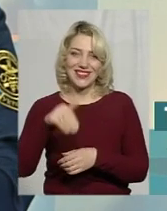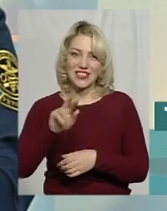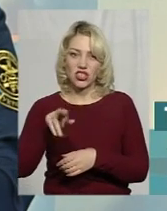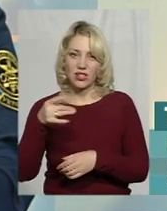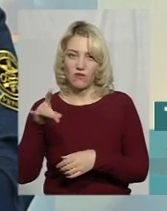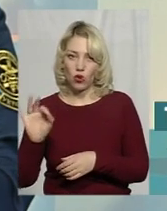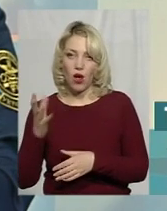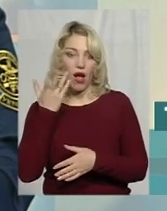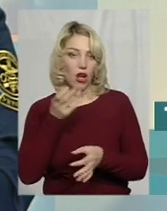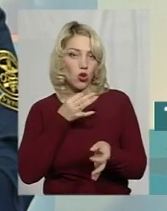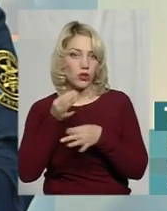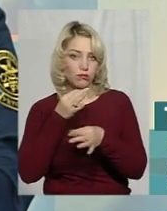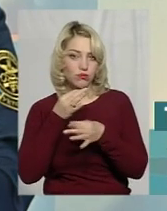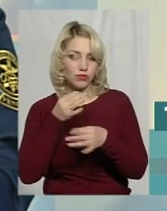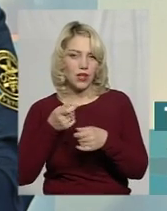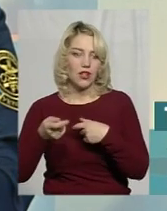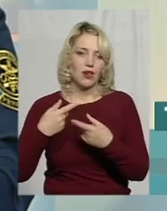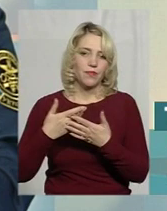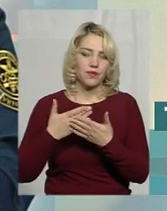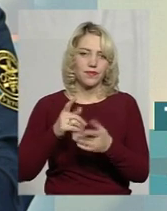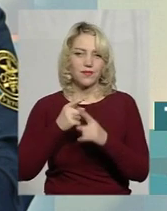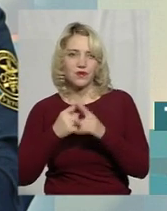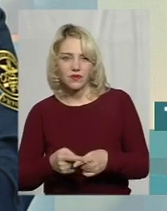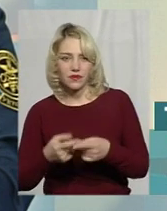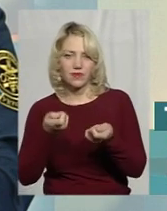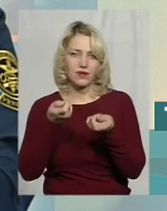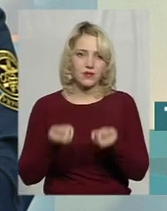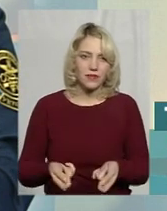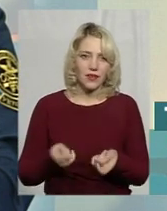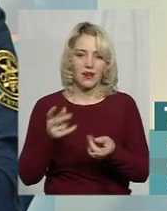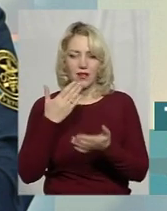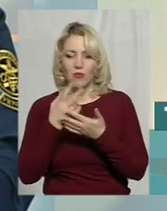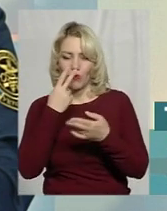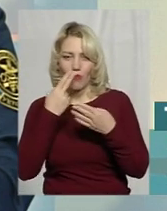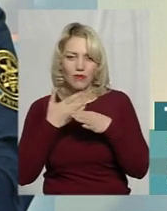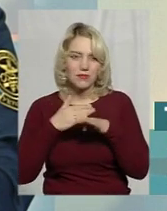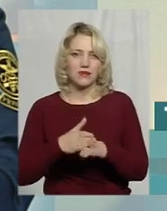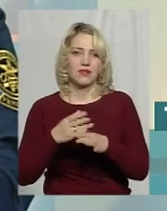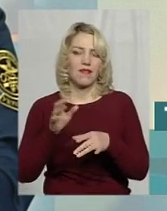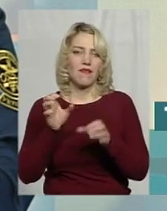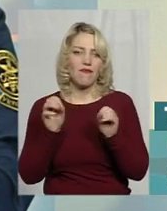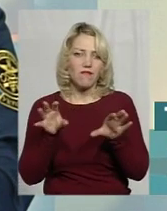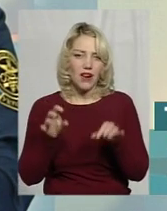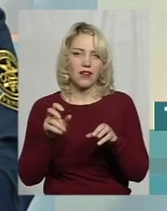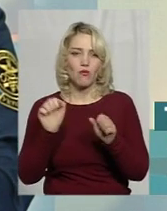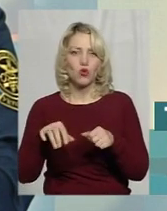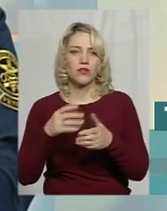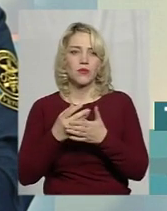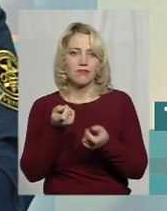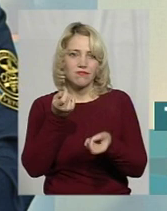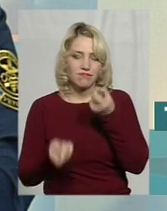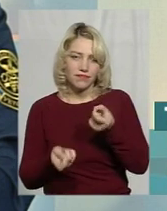при розмові, коли вже йдуть торги, там побачили якийсь там збита фара, ще щось, можна торгуватись.